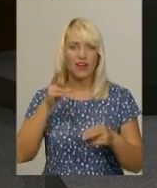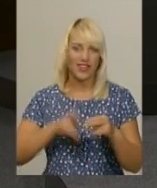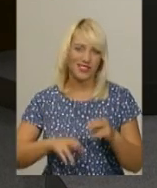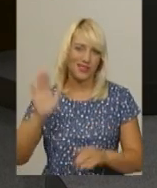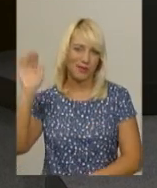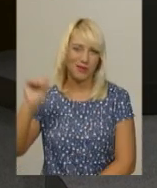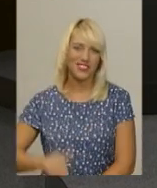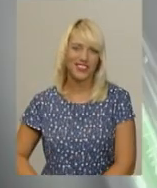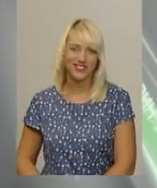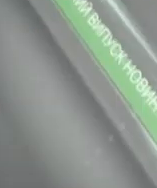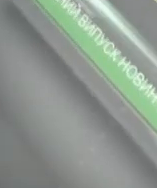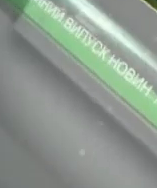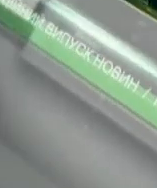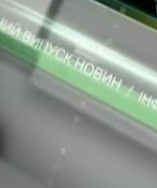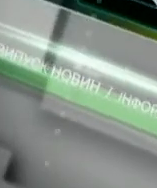До побачення.